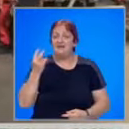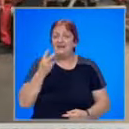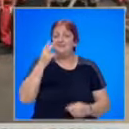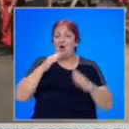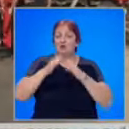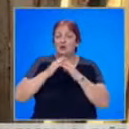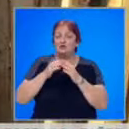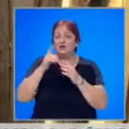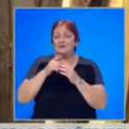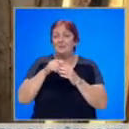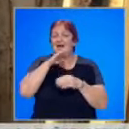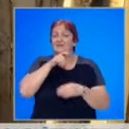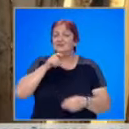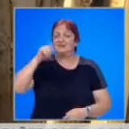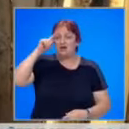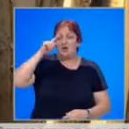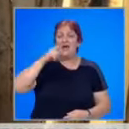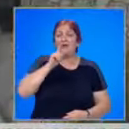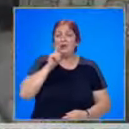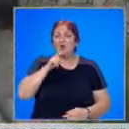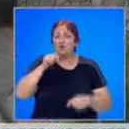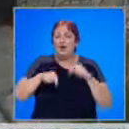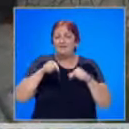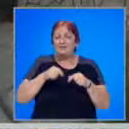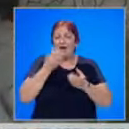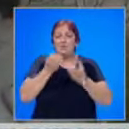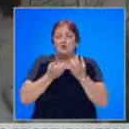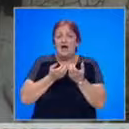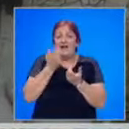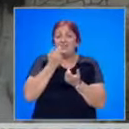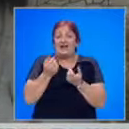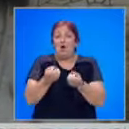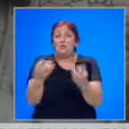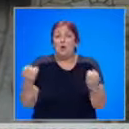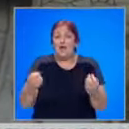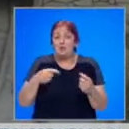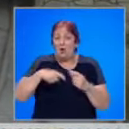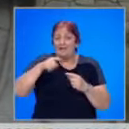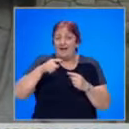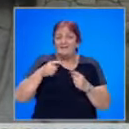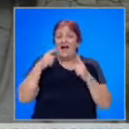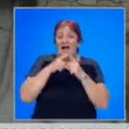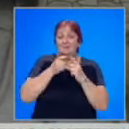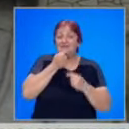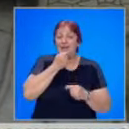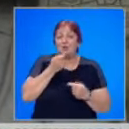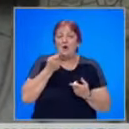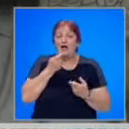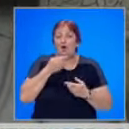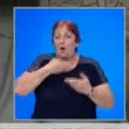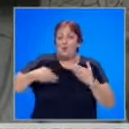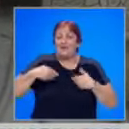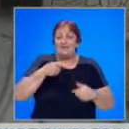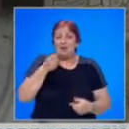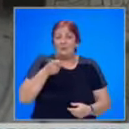В две от къщите са били възрастна жена и мъж, който е инвалид. Пожарът тръгна от Къра и тръгна към селото. Какво е пострадало